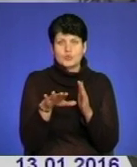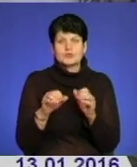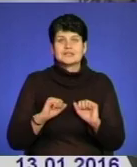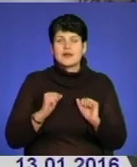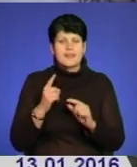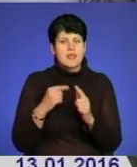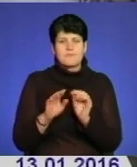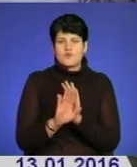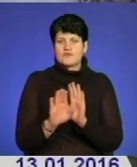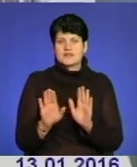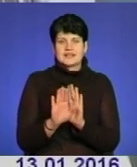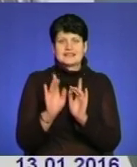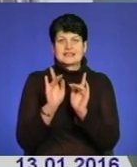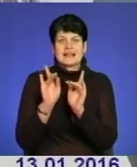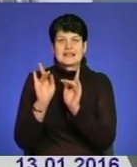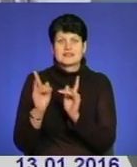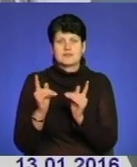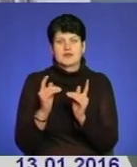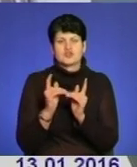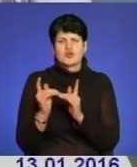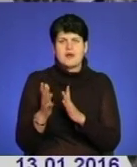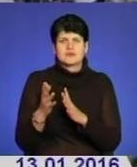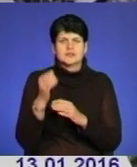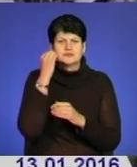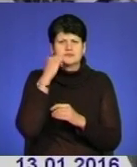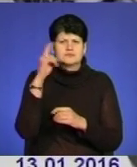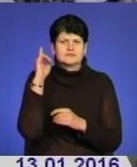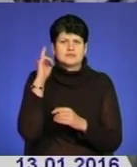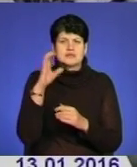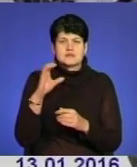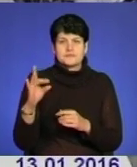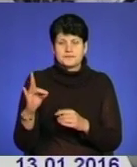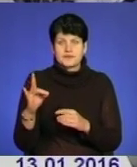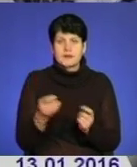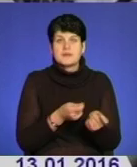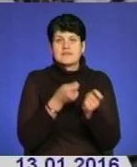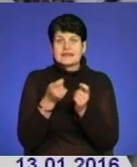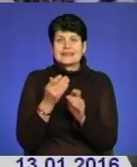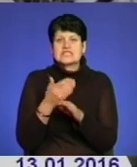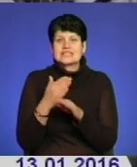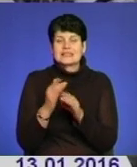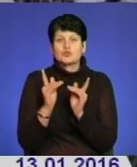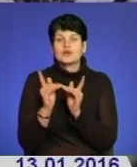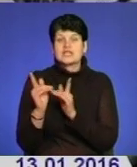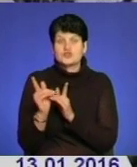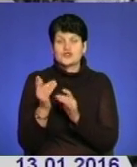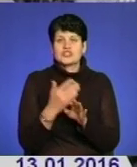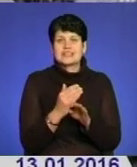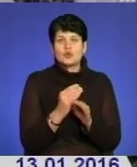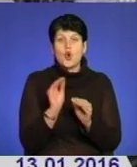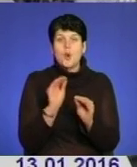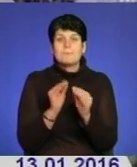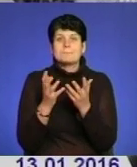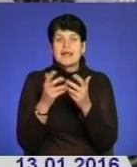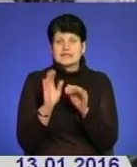повертатися із кріслами чи ліжками радянської доби. Завезли частину ліжок, частину обладнання буде